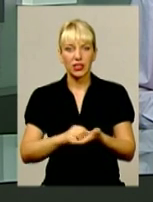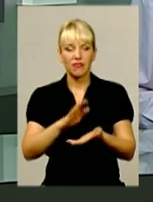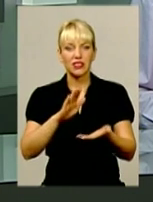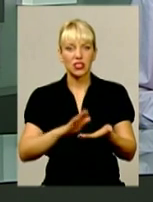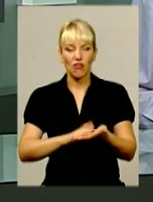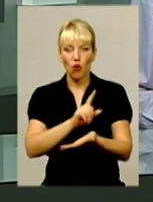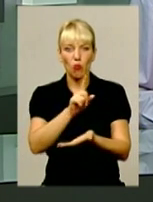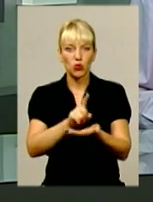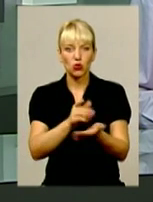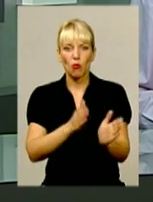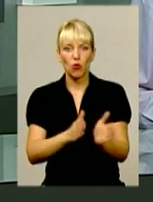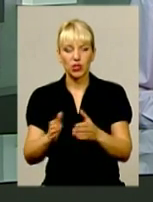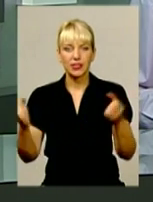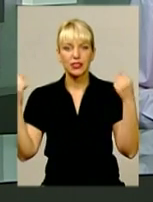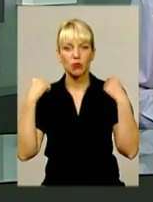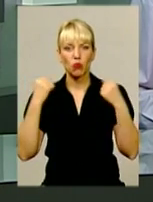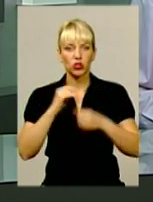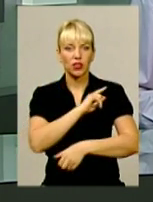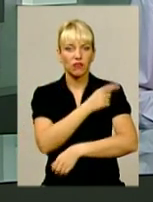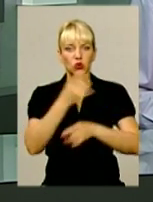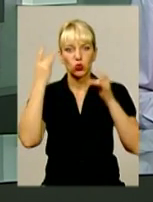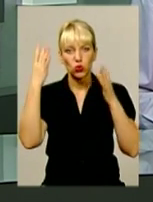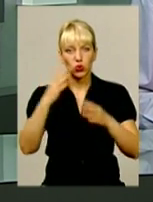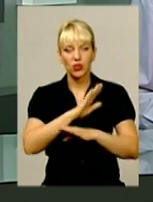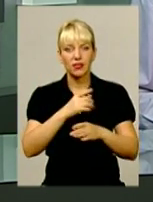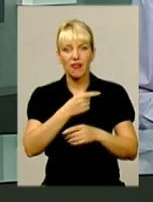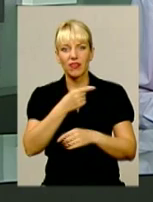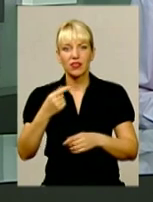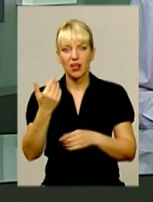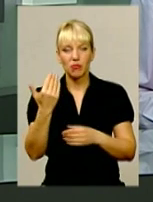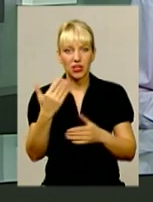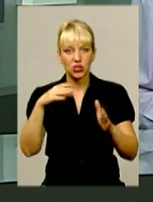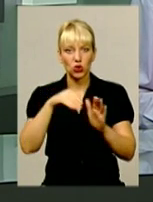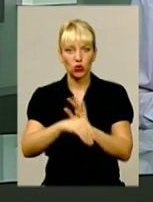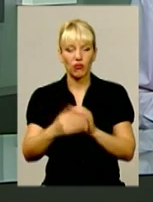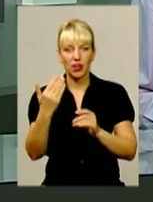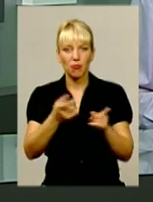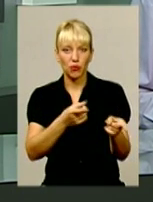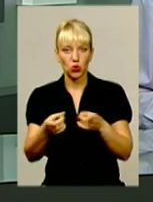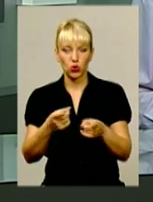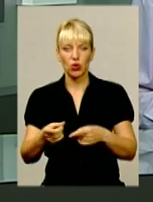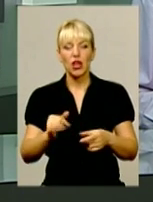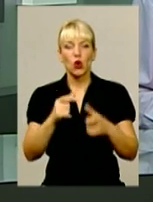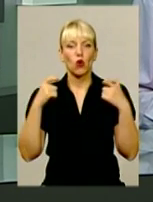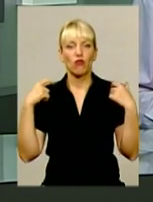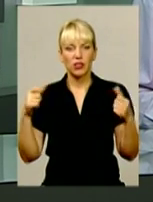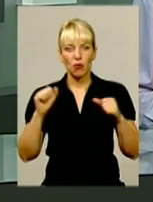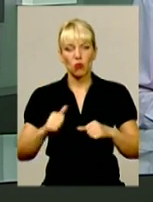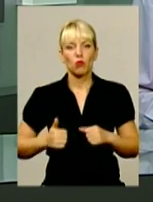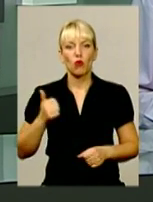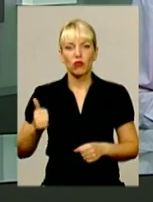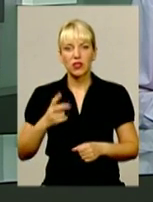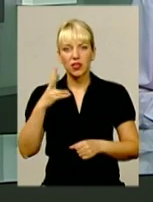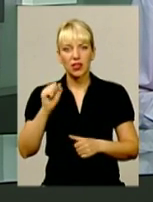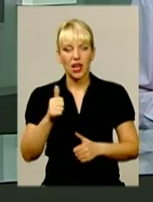порядку, бо спорт і фізкультура – невід'ємна складова їхньої підготовки. Якою курсанти і офіцери можуть похизуватись на